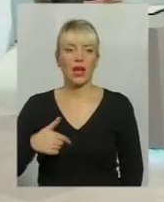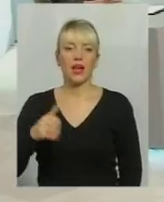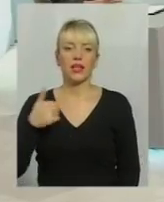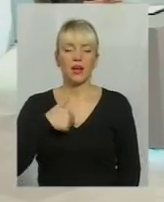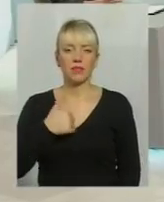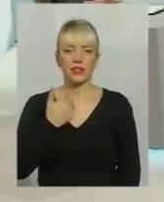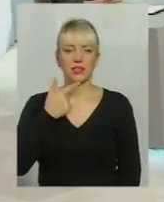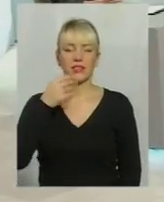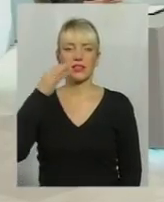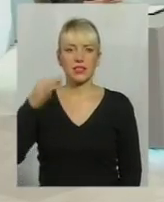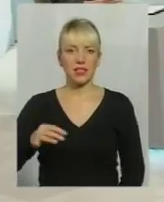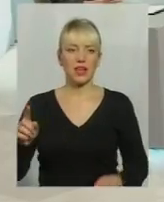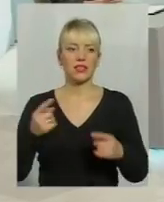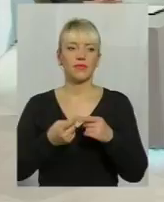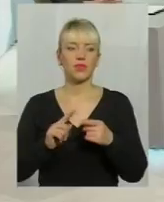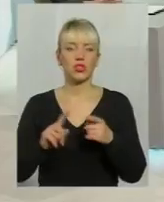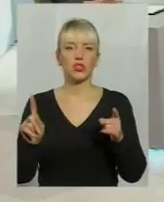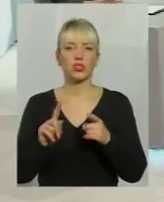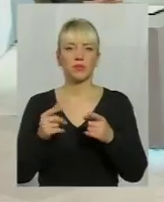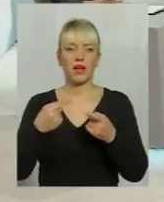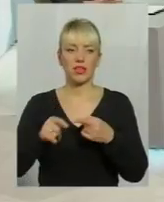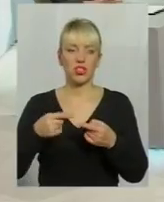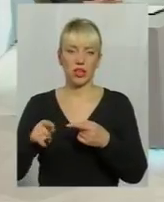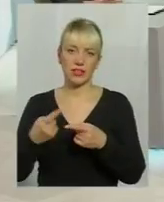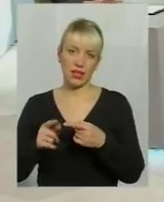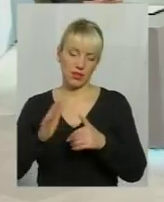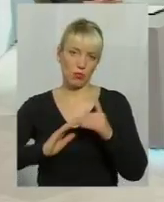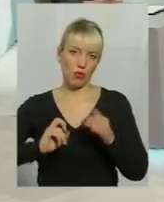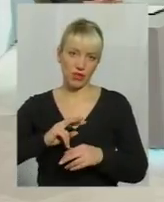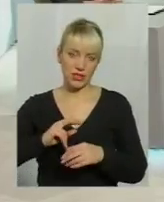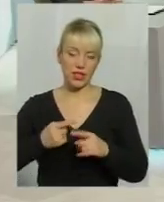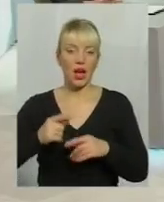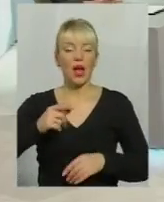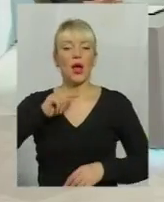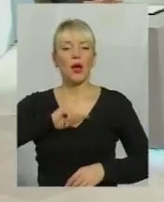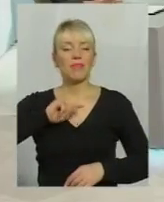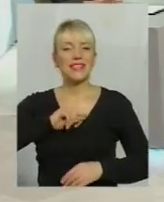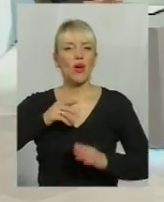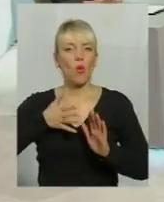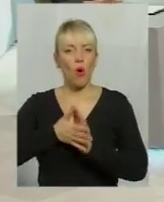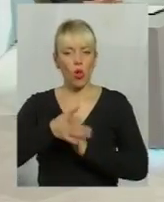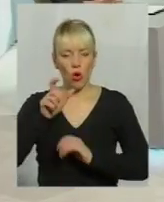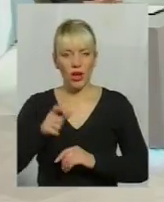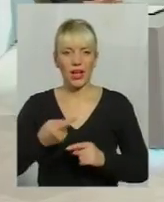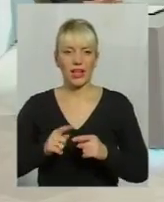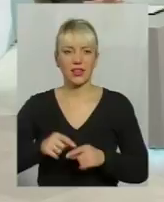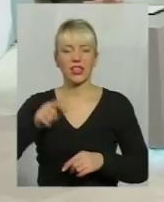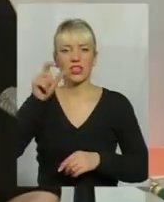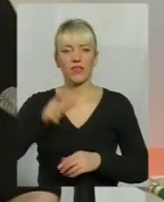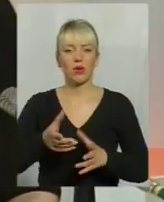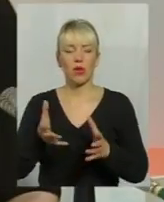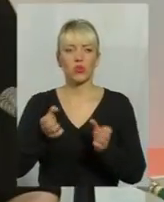розповідати немного про те, чим відріщаються ці професії. Психолог – це чоловік, получивший гуманітарне